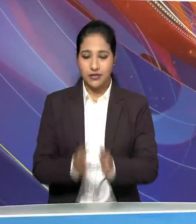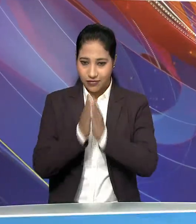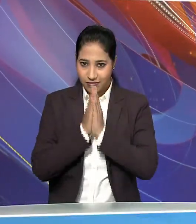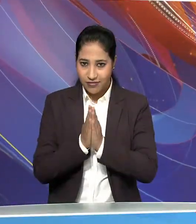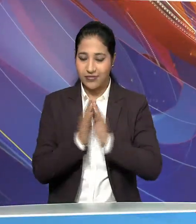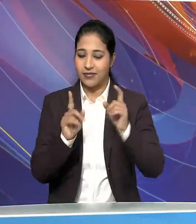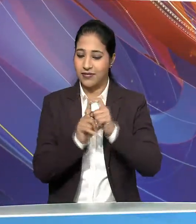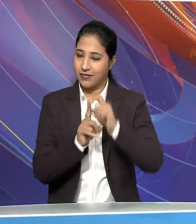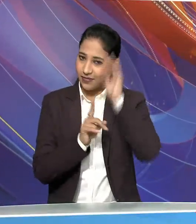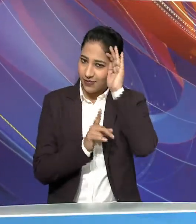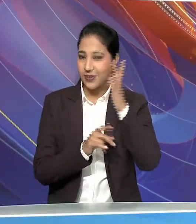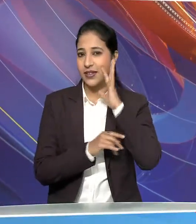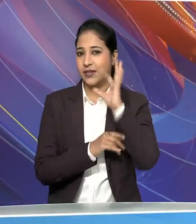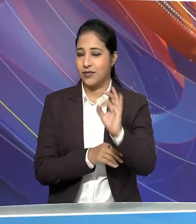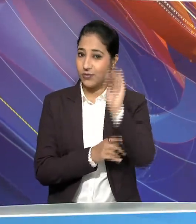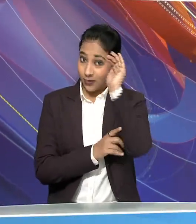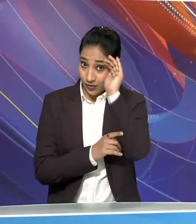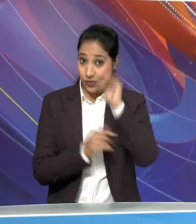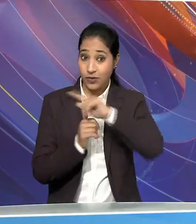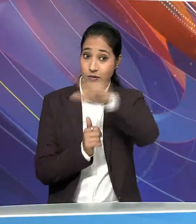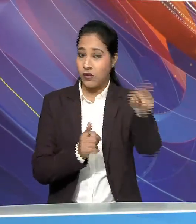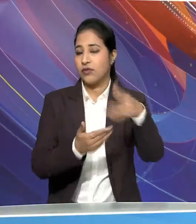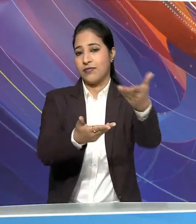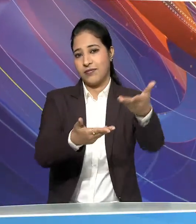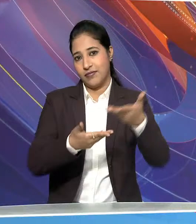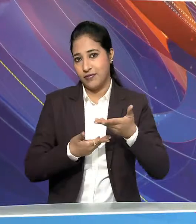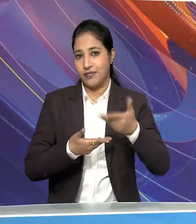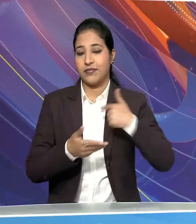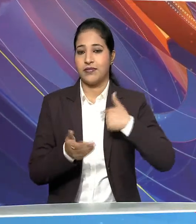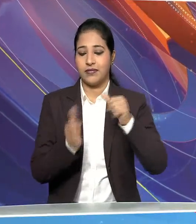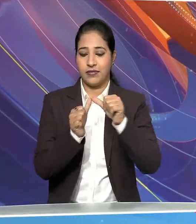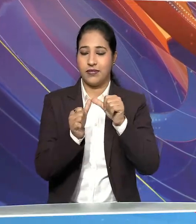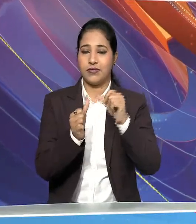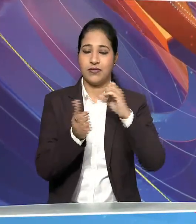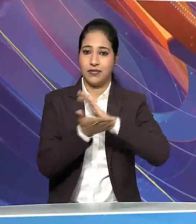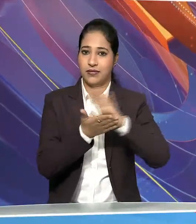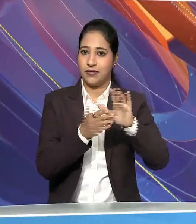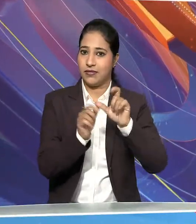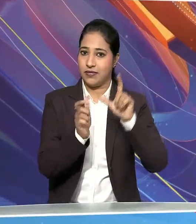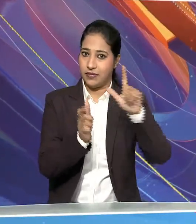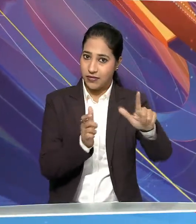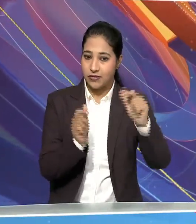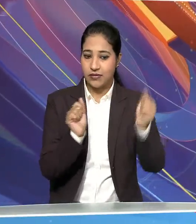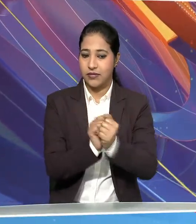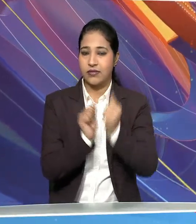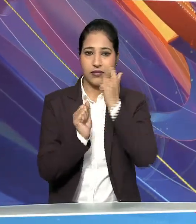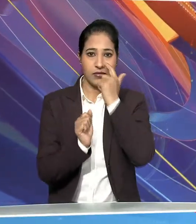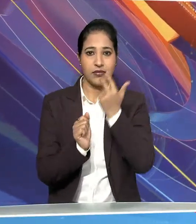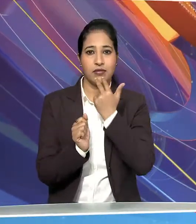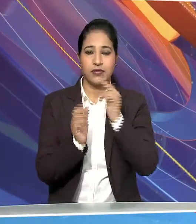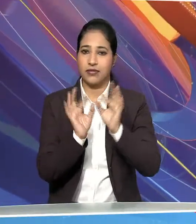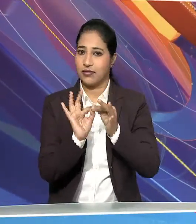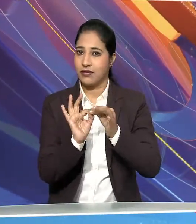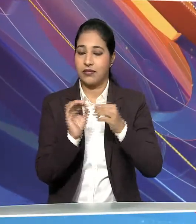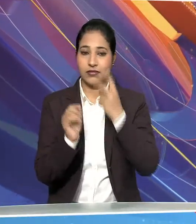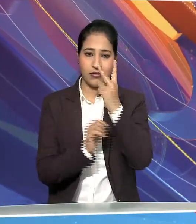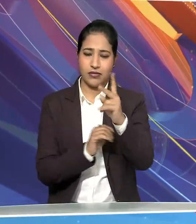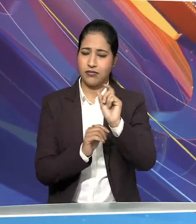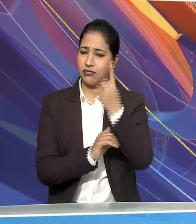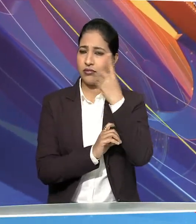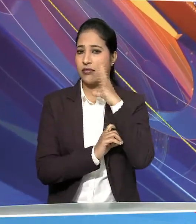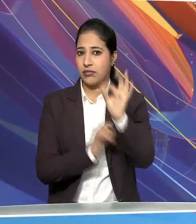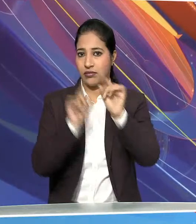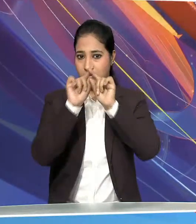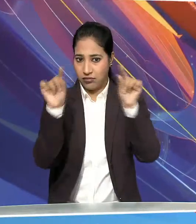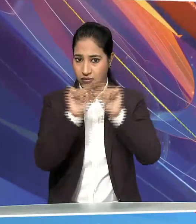नमस्कार, डिडी नियूस के इस विशेश, समाचार प्रसारण में आप सभी का स्वागत है, मैं हूँ आंसल गुलाटी गुंबर, में साथ है मेरी सहयोगी बीना, तो आए सबसे परे